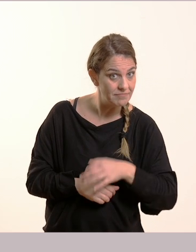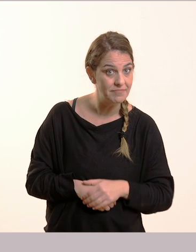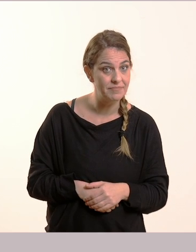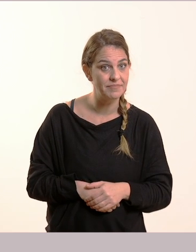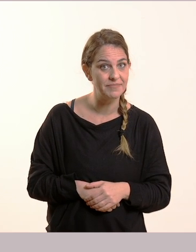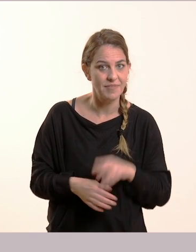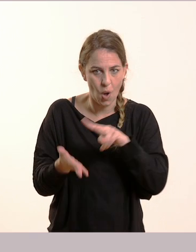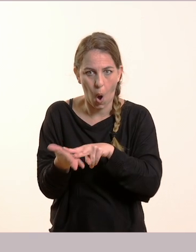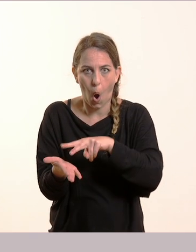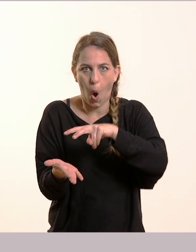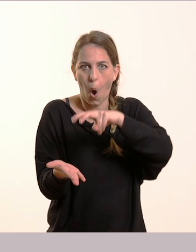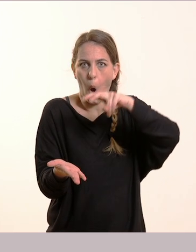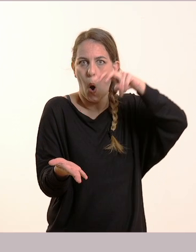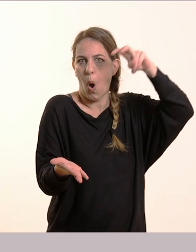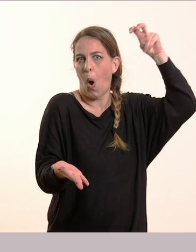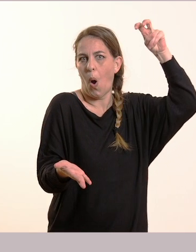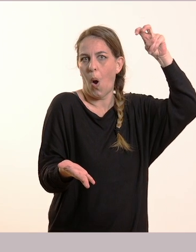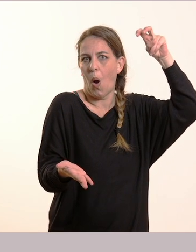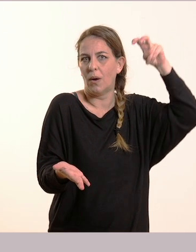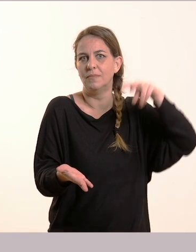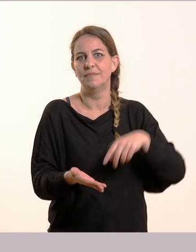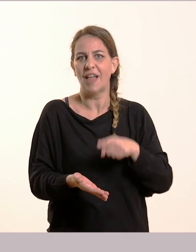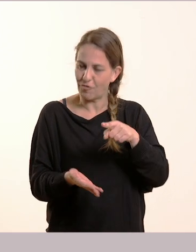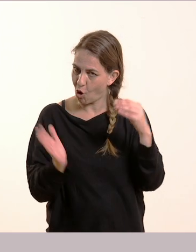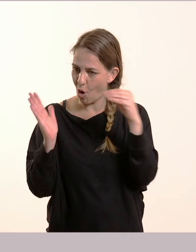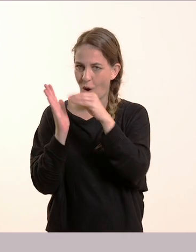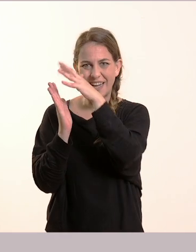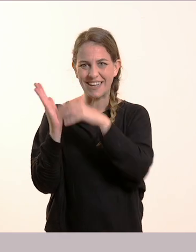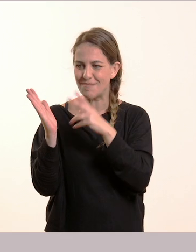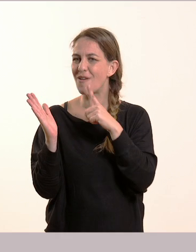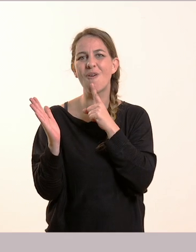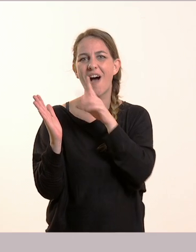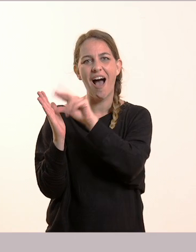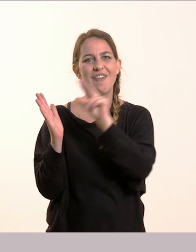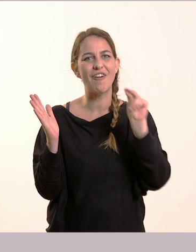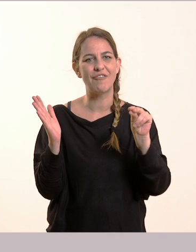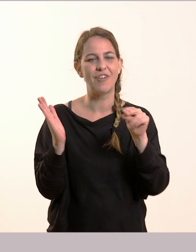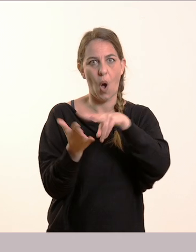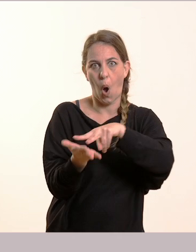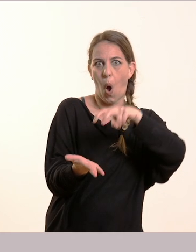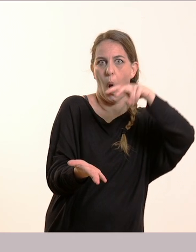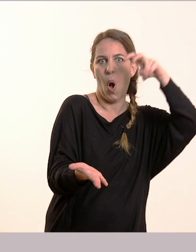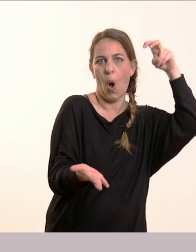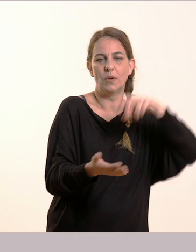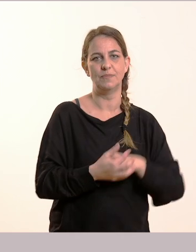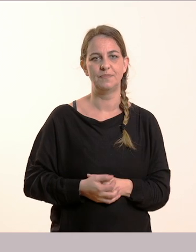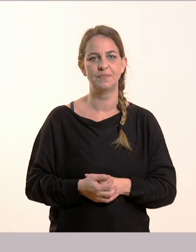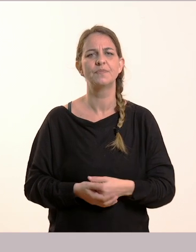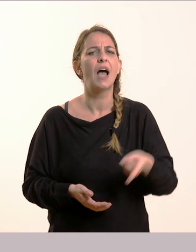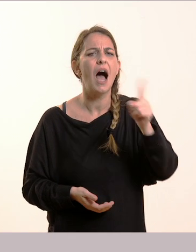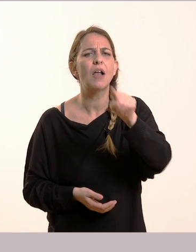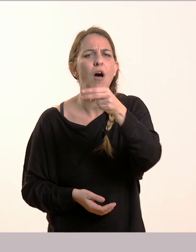Πετάω στα σύννεφα! Το είχε μέσα στο κείμενό μας! Μπράβο, Αλκη! Το άκουσες! Άλλη έχεις να μου πεις!